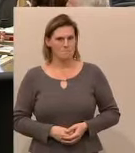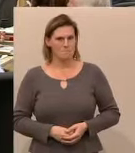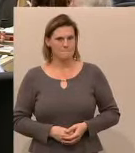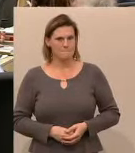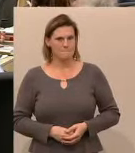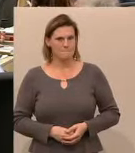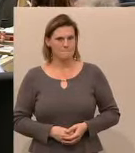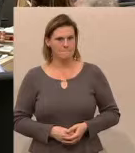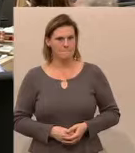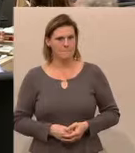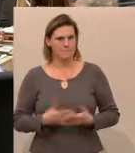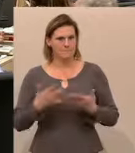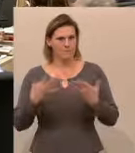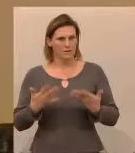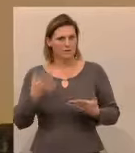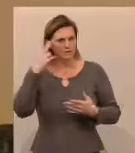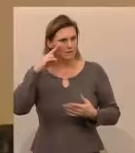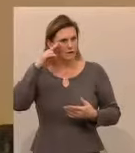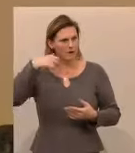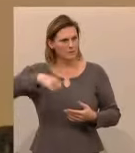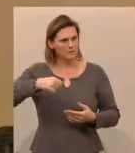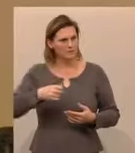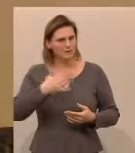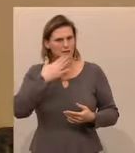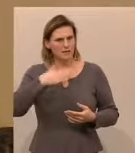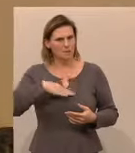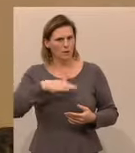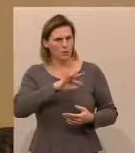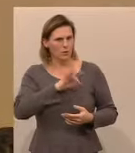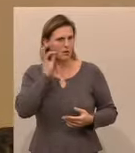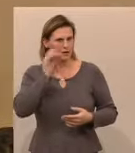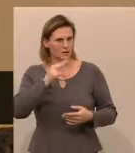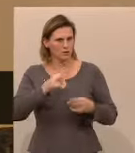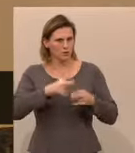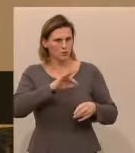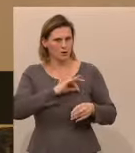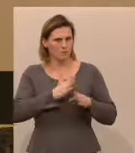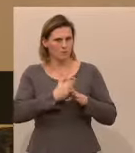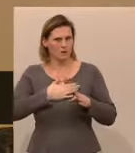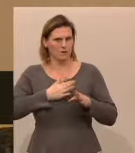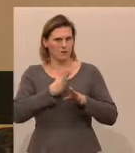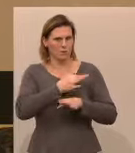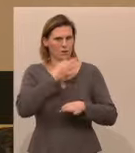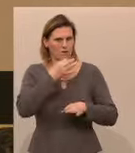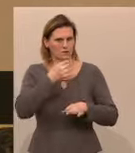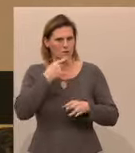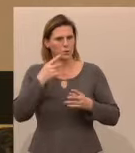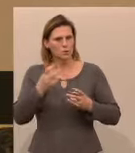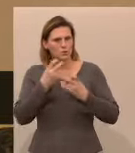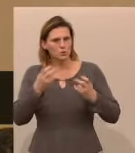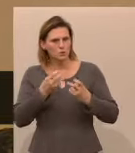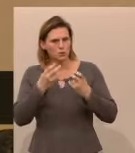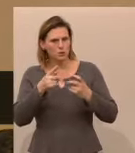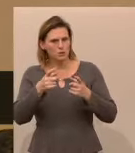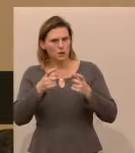So, Herr Präsident, werte Kolleginnen und Kollegen, meine Vorrednerin hat behauptet, ich hätte im Untersuchungsausschuss Beamte und